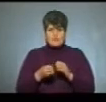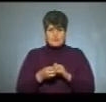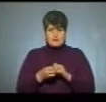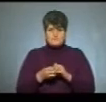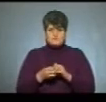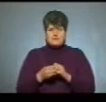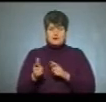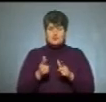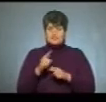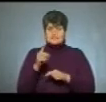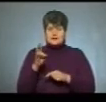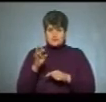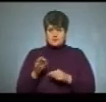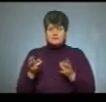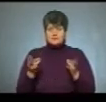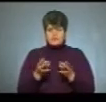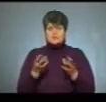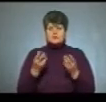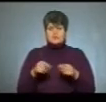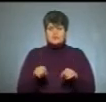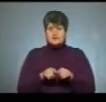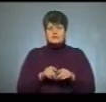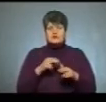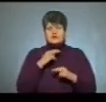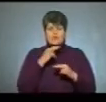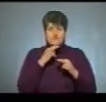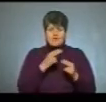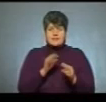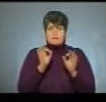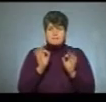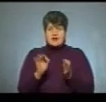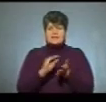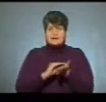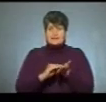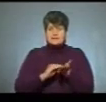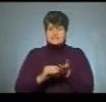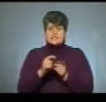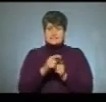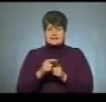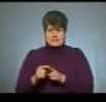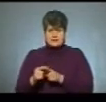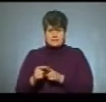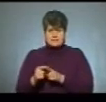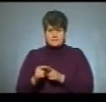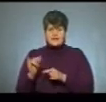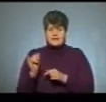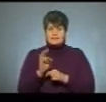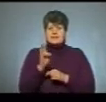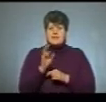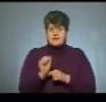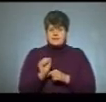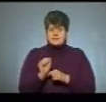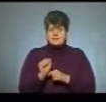підготовці до зно варто також звертати увагу на правильне написання слів, на правопис, і на